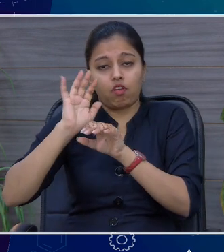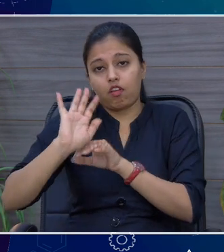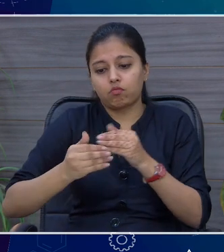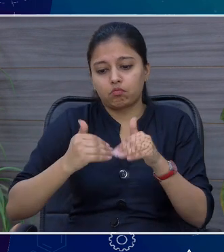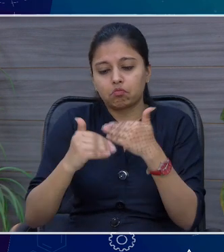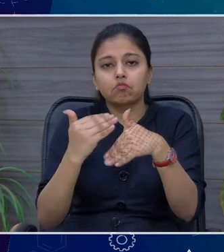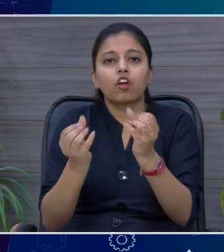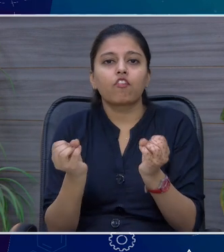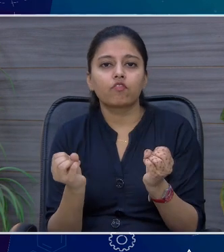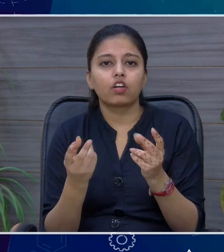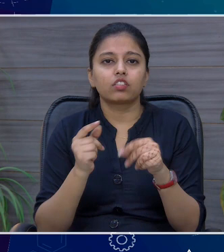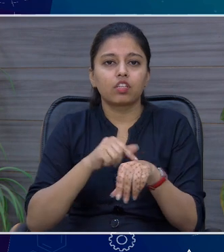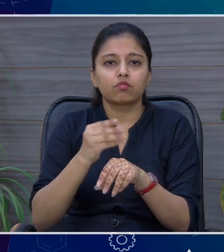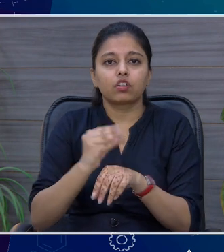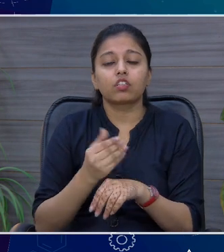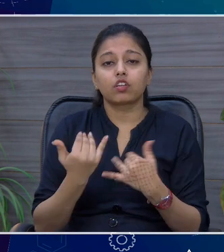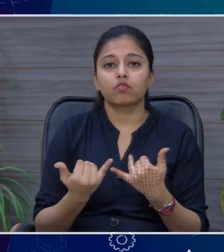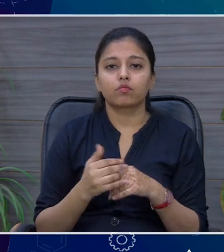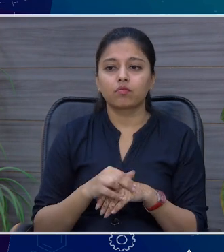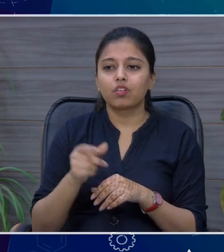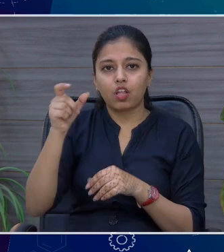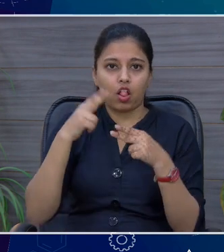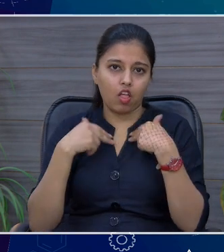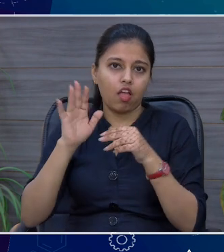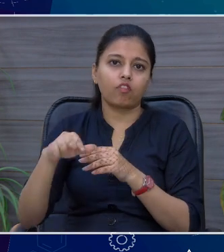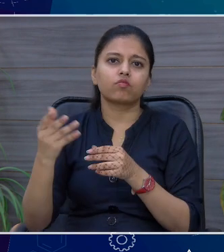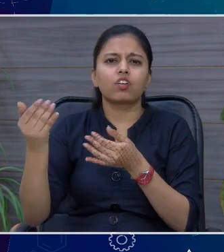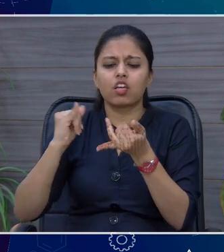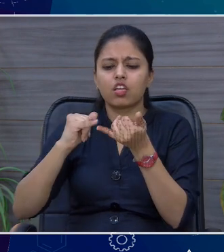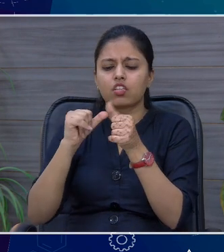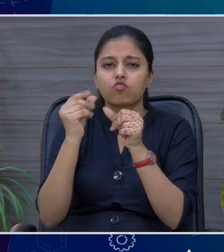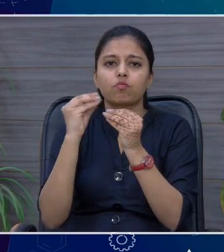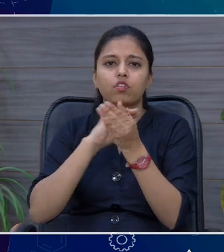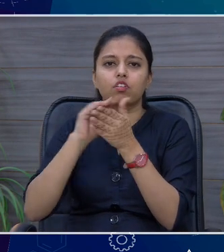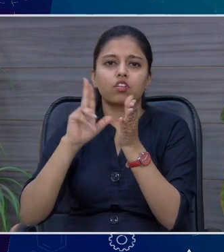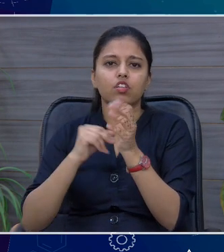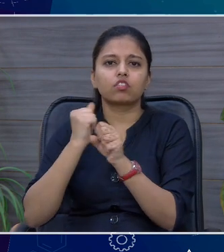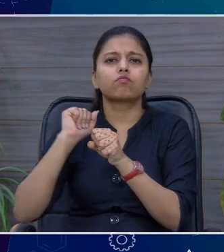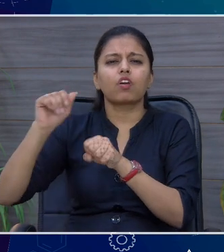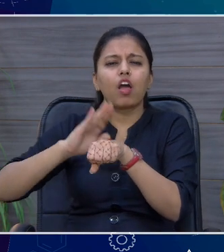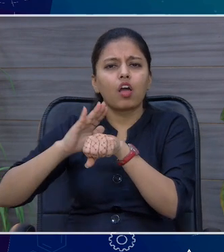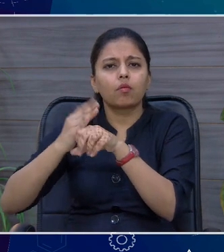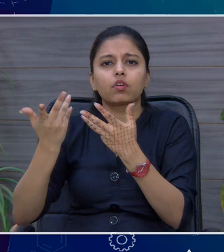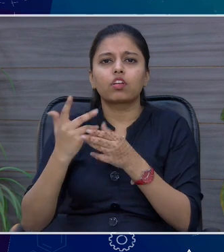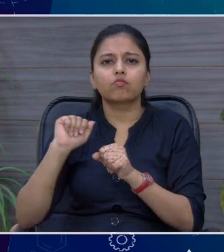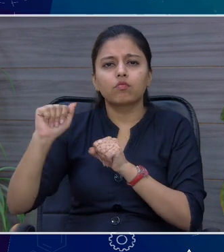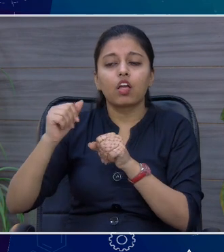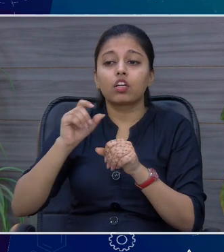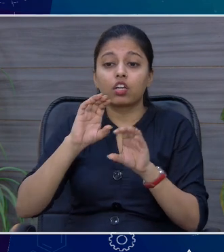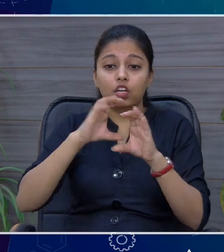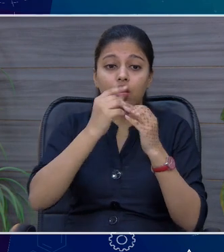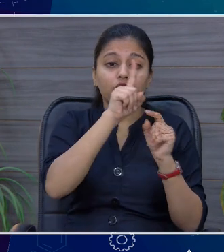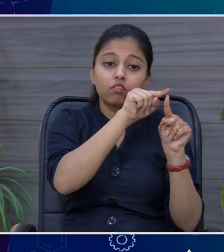से आगे बढ़ते हैं और हमारे साथ lawyer भी है शुबान जी आपका क्या तजुर्बा रहा है जो आप हमारे साथ साज़ा करना चाहेंगे क्लास 1